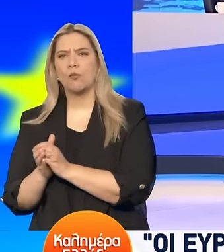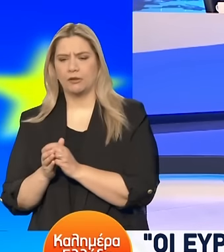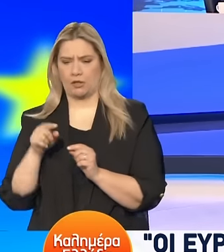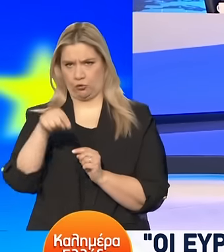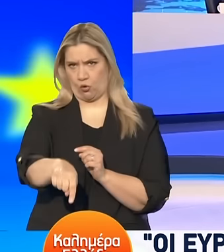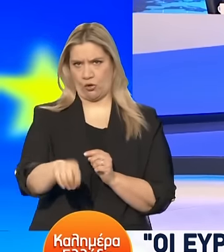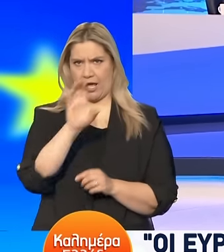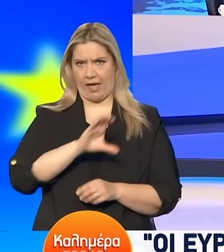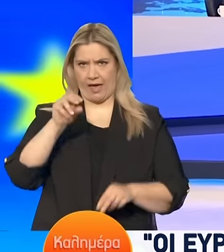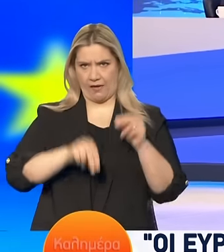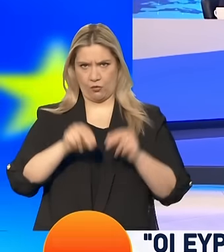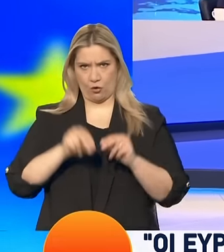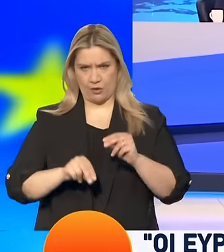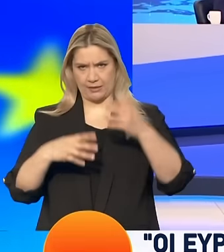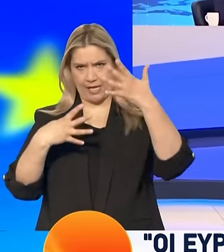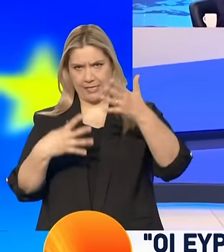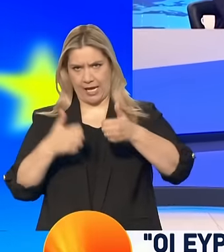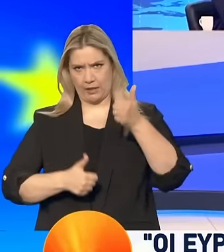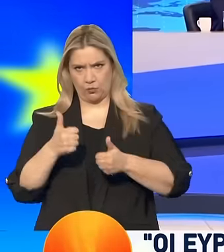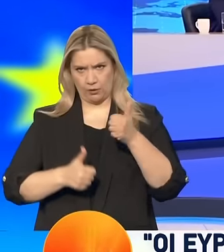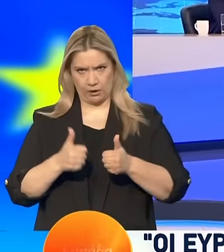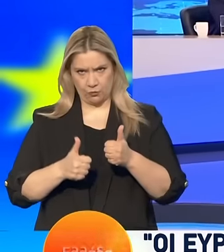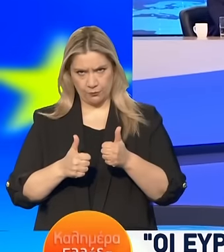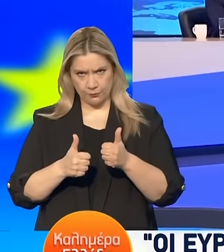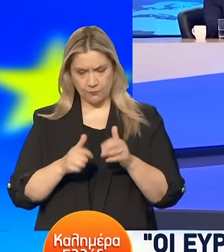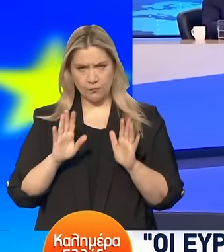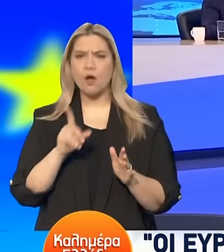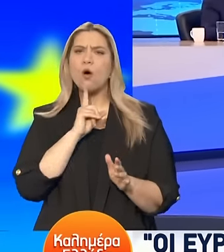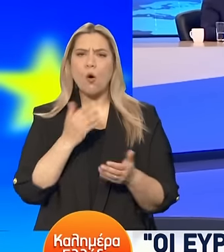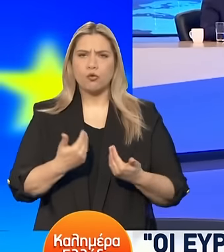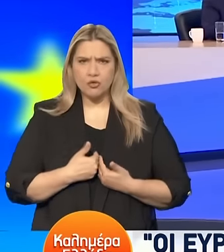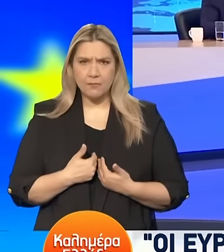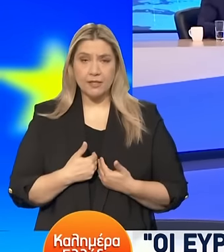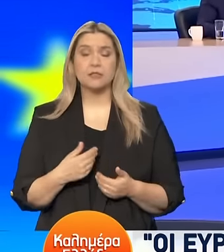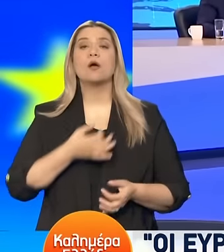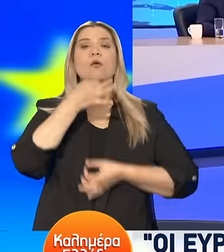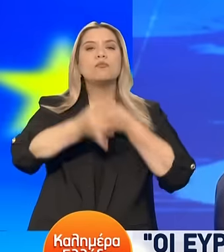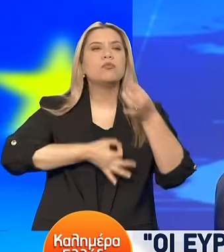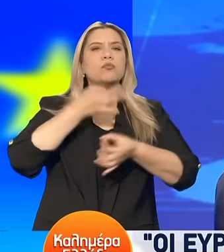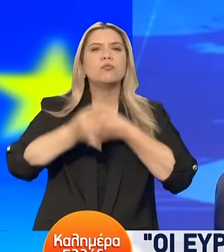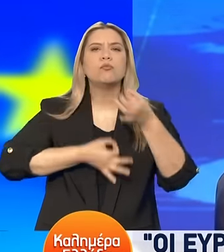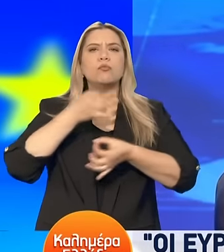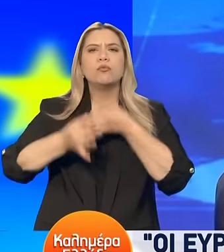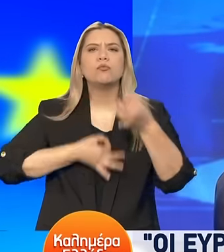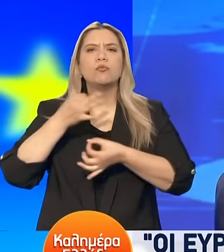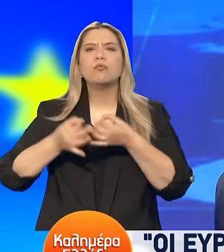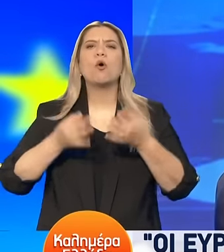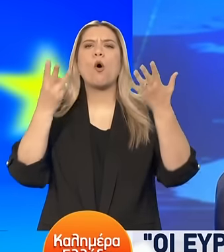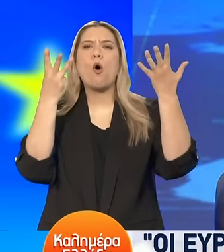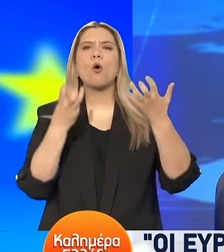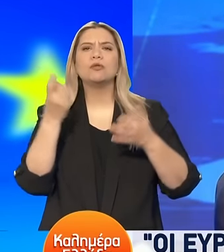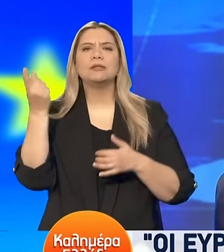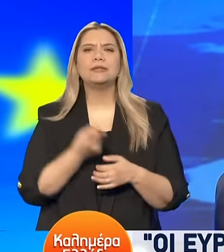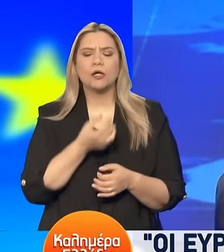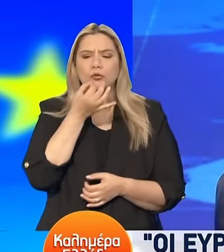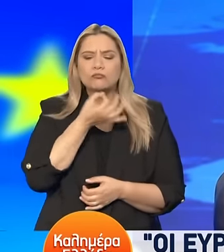αναμέτρηση, μιλώντας μόνο για την Ευρώπη, όπως πρωτίστως κάνουμε εμείς, διότι αν δείτε τις ομιλίες μου, το 80% των ομιλιών αφορούν στην Ευρώπη